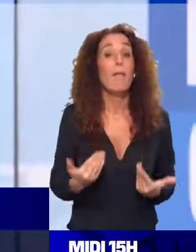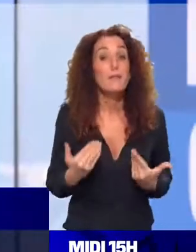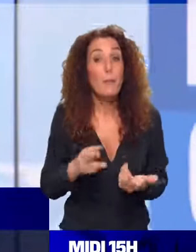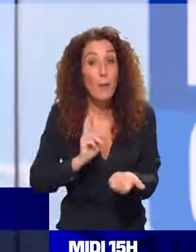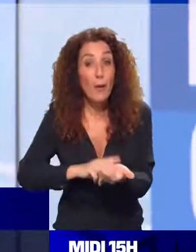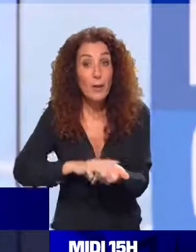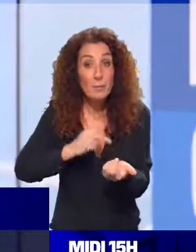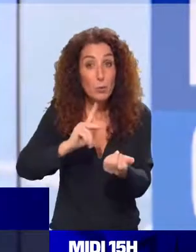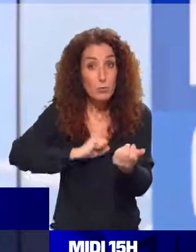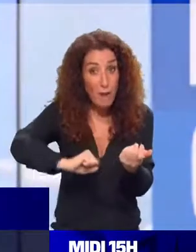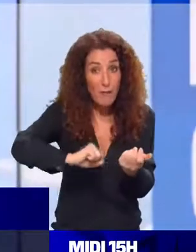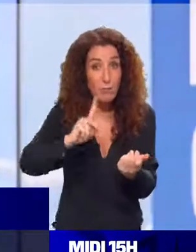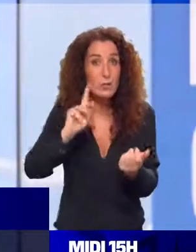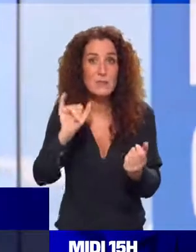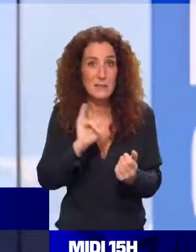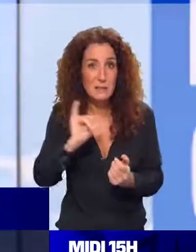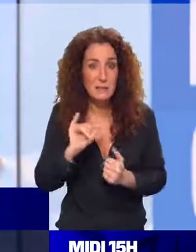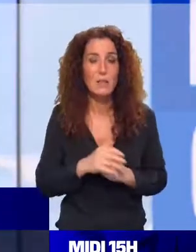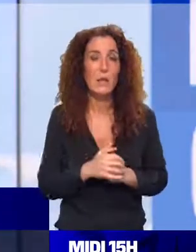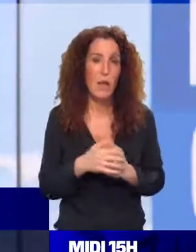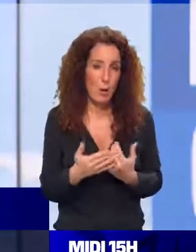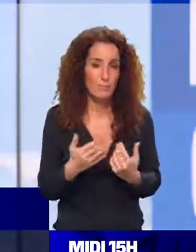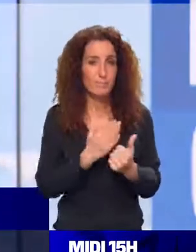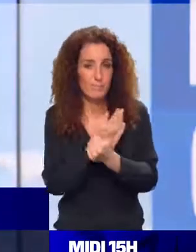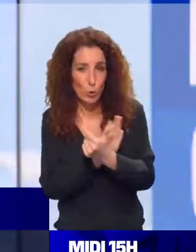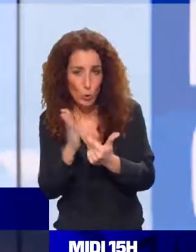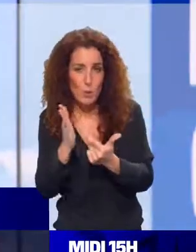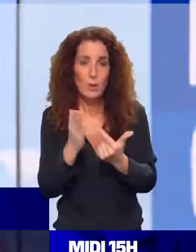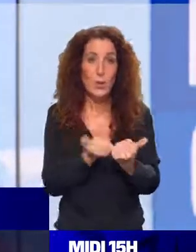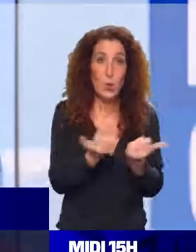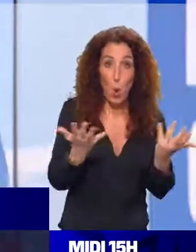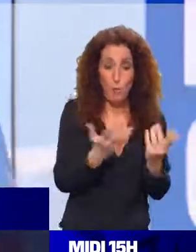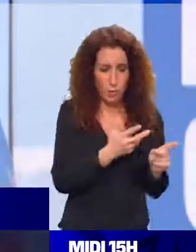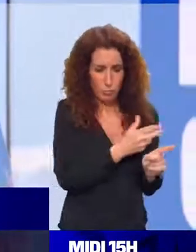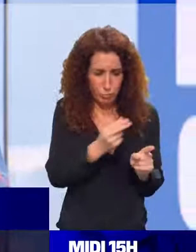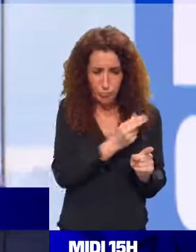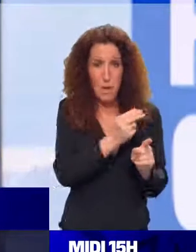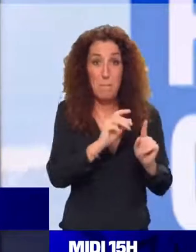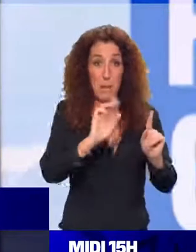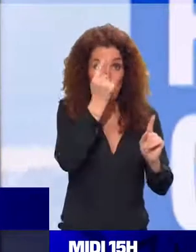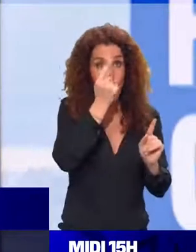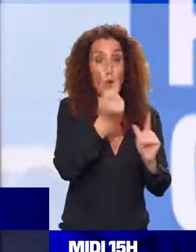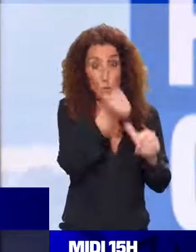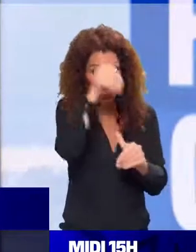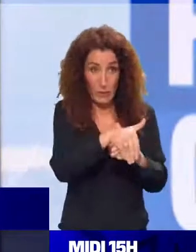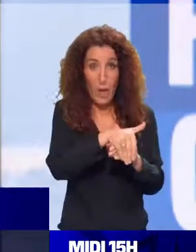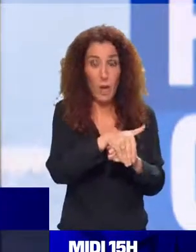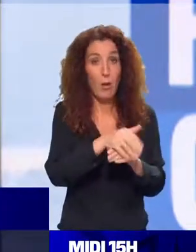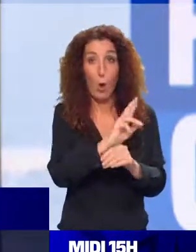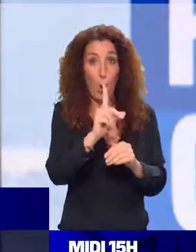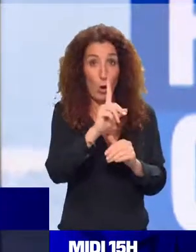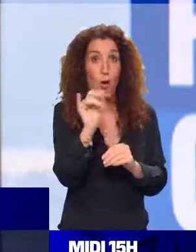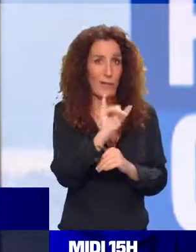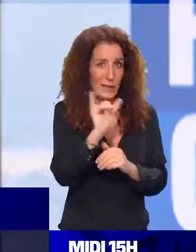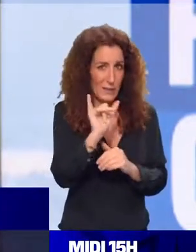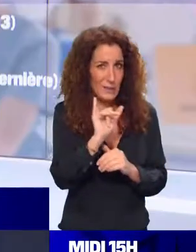Alors, on peut prendre deux paramètres. Par exemple, le volume, le nombre de doses injectées quotidiennement en une seule journée. Les records varient. Vous